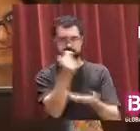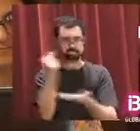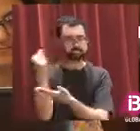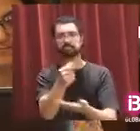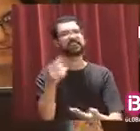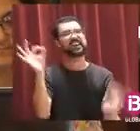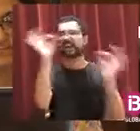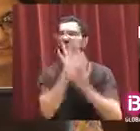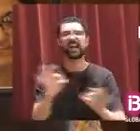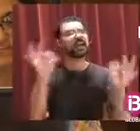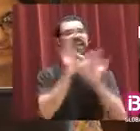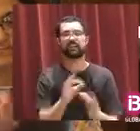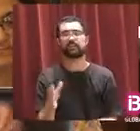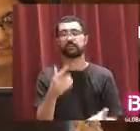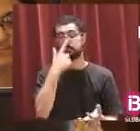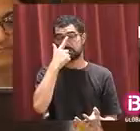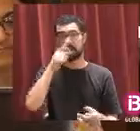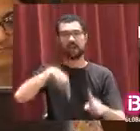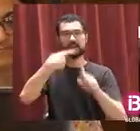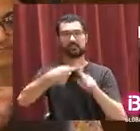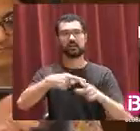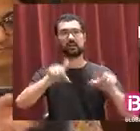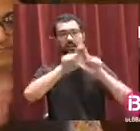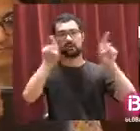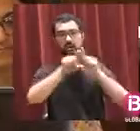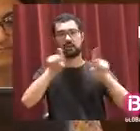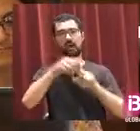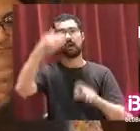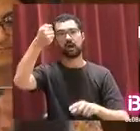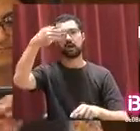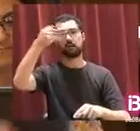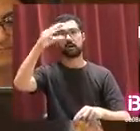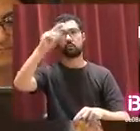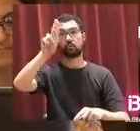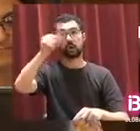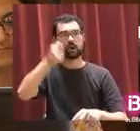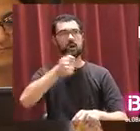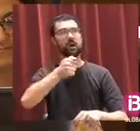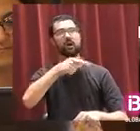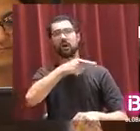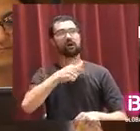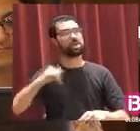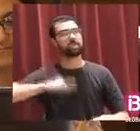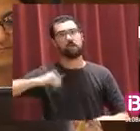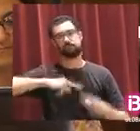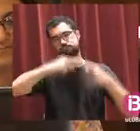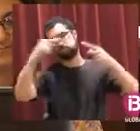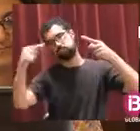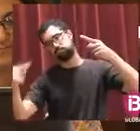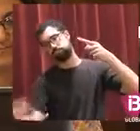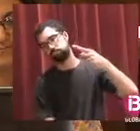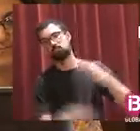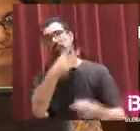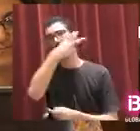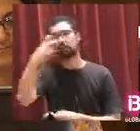realitat de l'oqueretàrem. A més, amb una agència amb abacua, absolutament endeutada, amb un endeutament financer